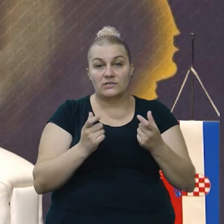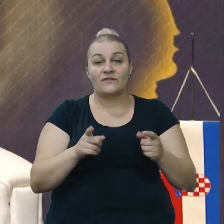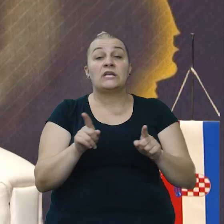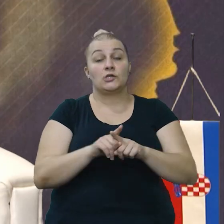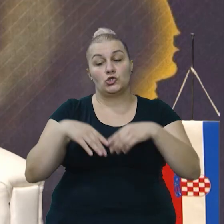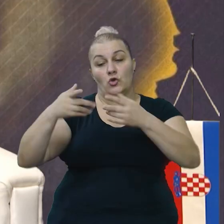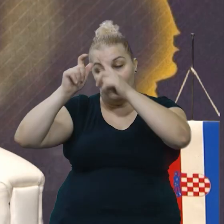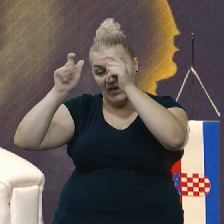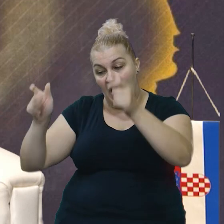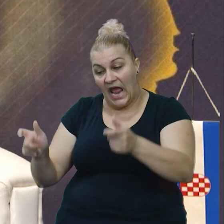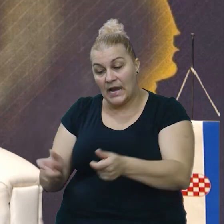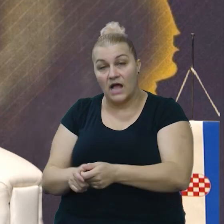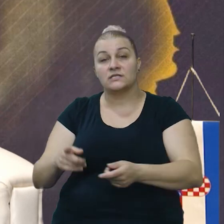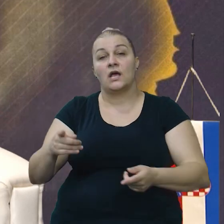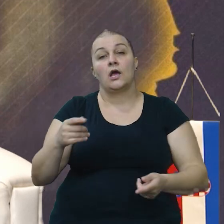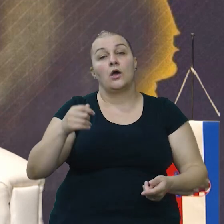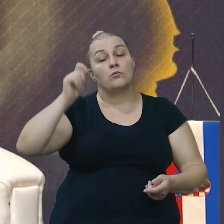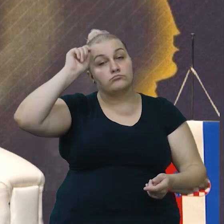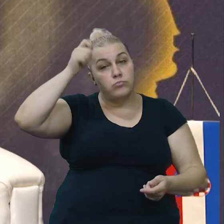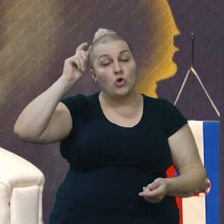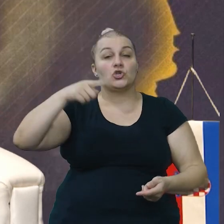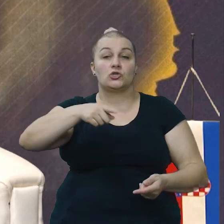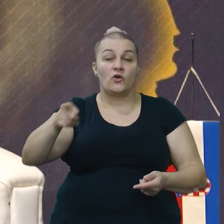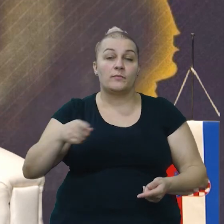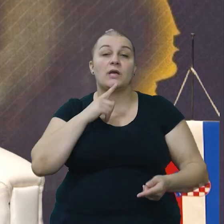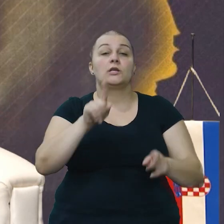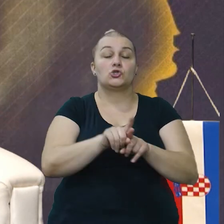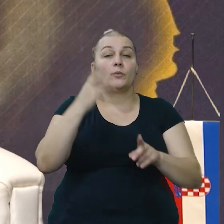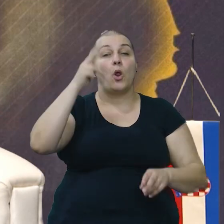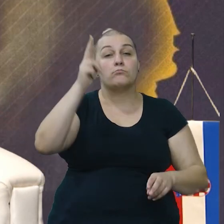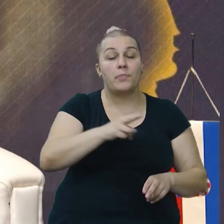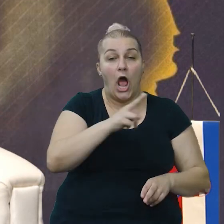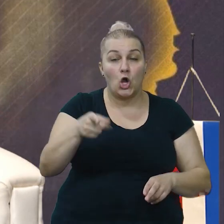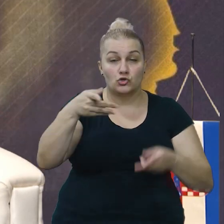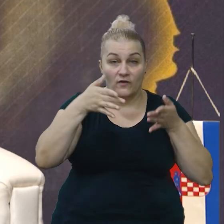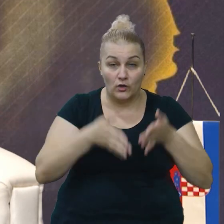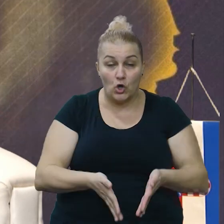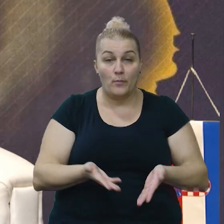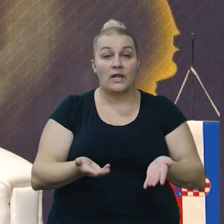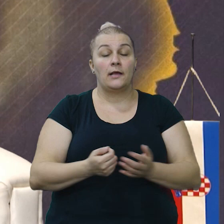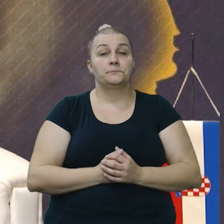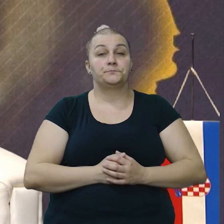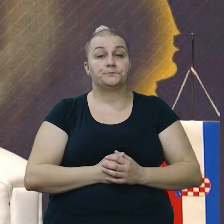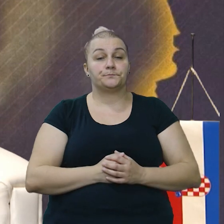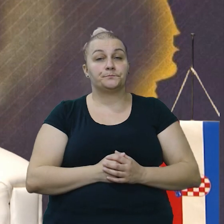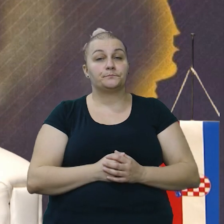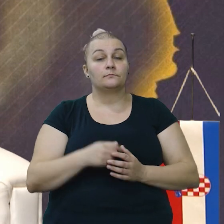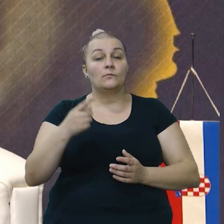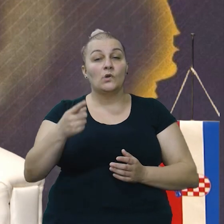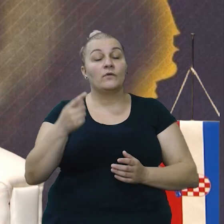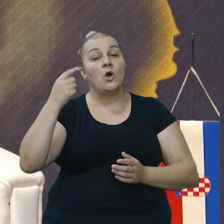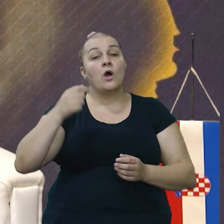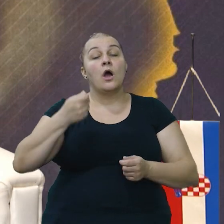da kako i vijenci u čast našeg i zapaljene svijeće, održani blagoslovna grob, a ovaj memorialni